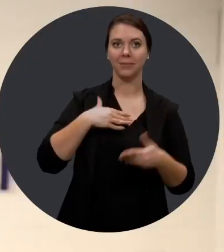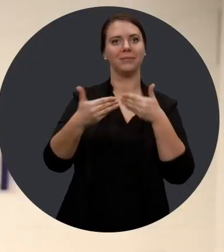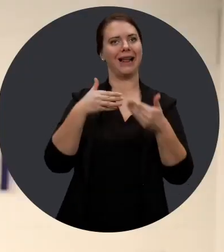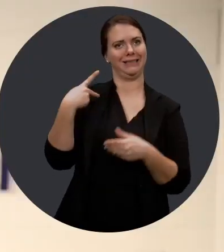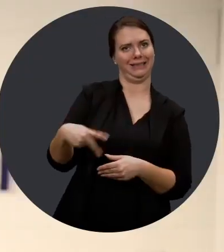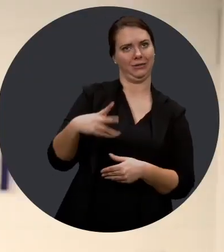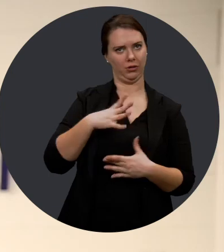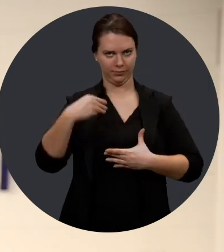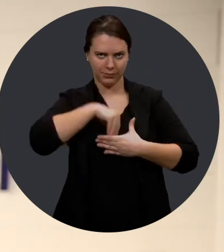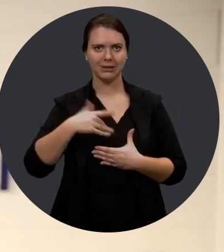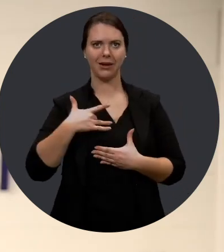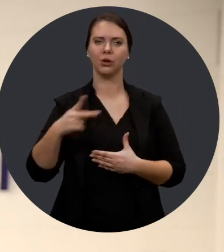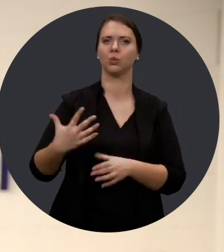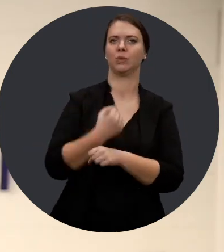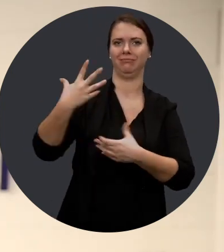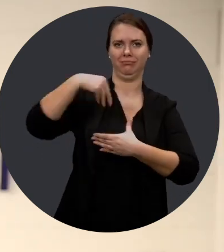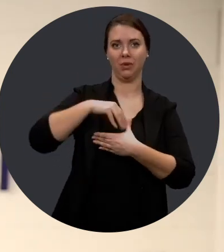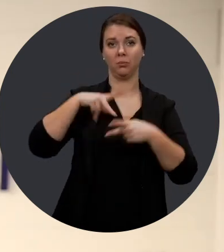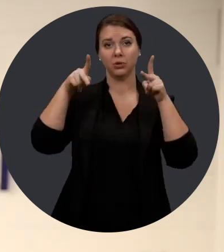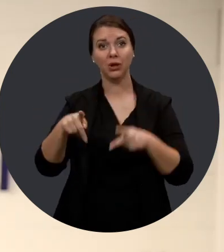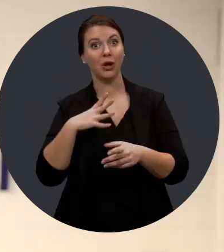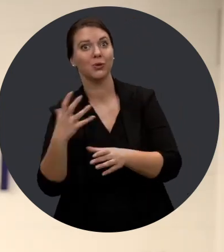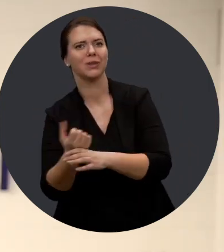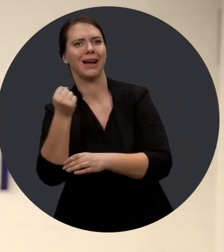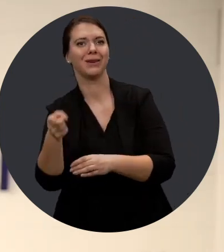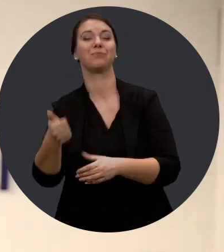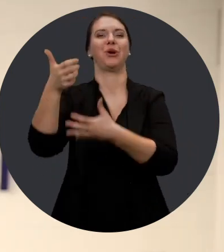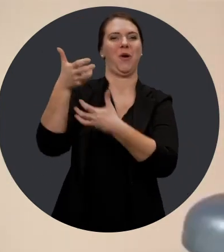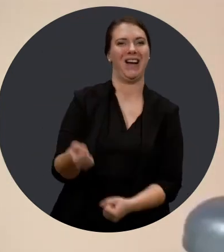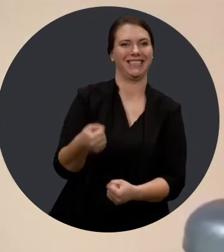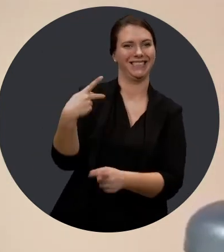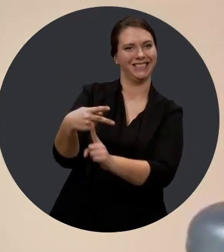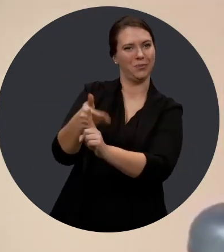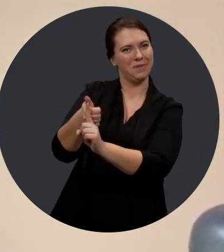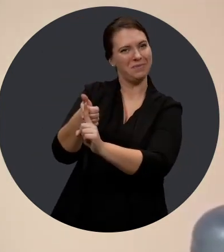positionnés pour avoir du succès. Et quand une personne a du succès, ils prennent confiance en eux.